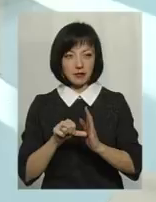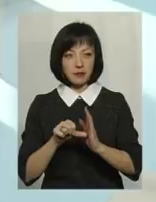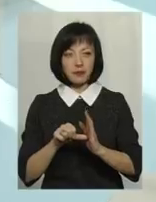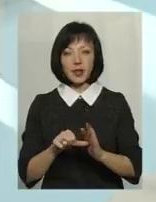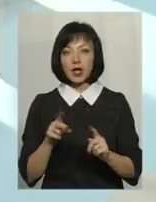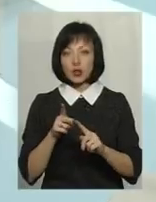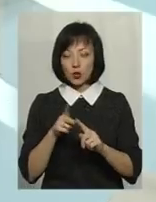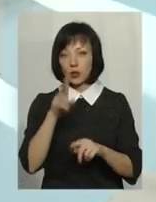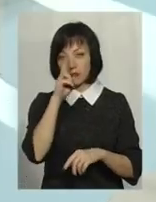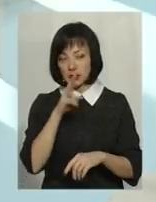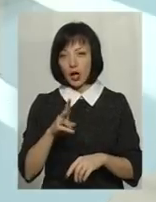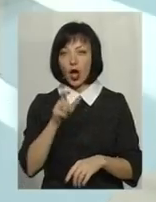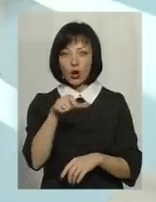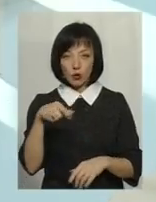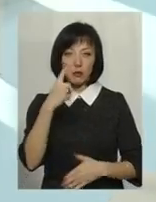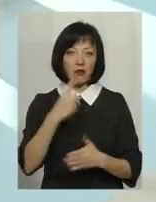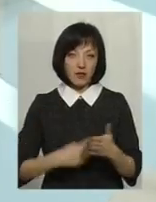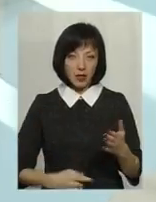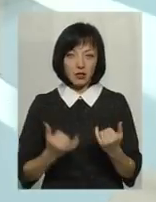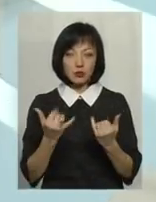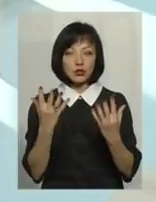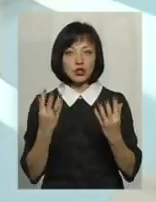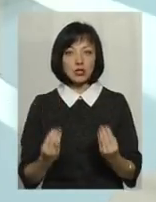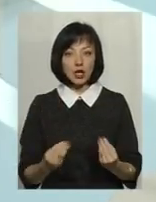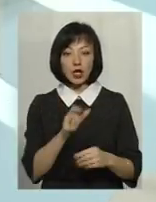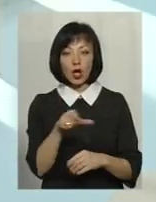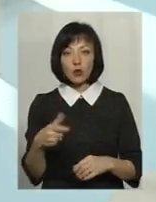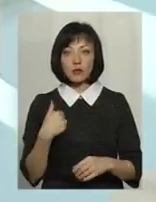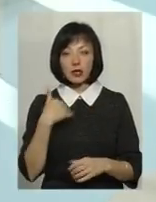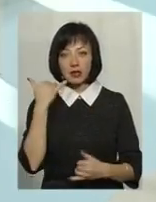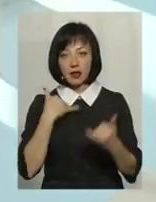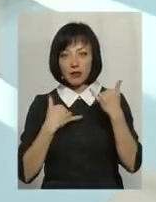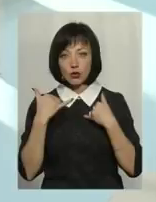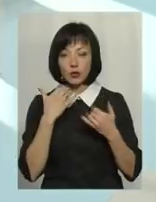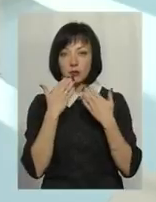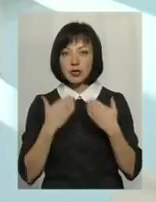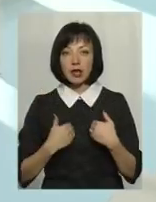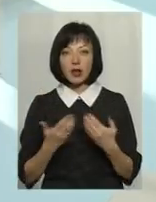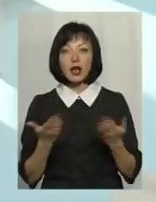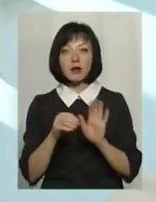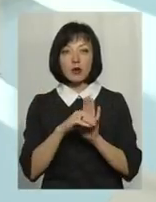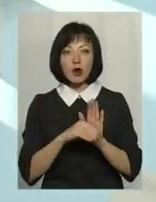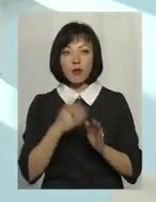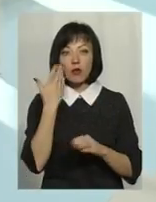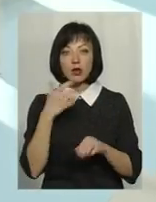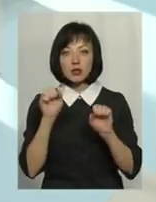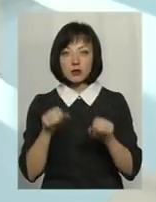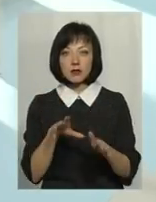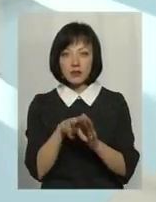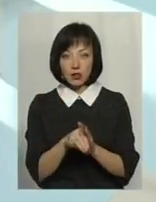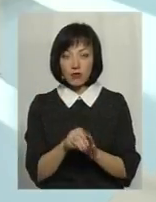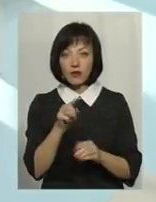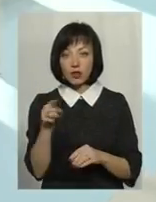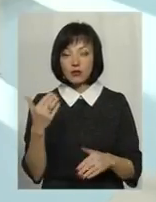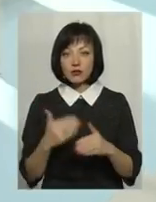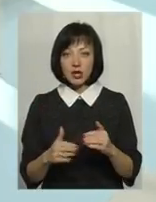то вже з другого місяця люди справді в це повірили. І на сьогоднішній день люди до мене телефонують і питають, якими програми, коли ми зможемо їх втілювати. Тобто